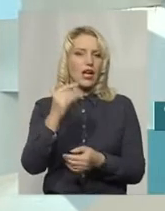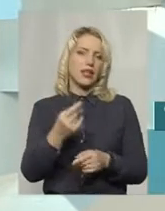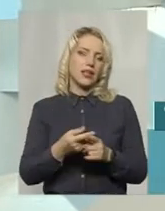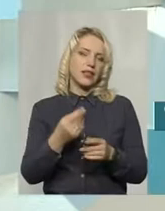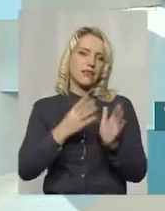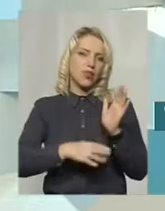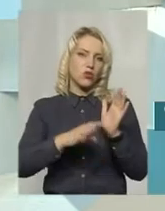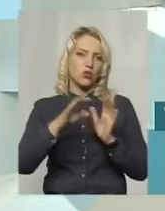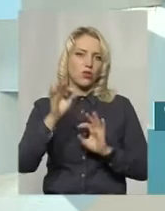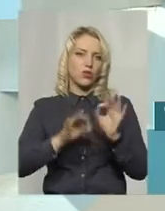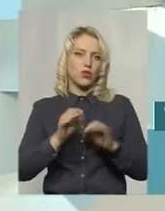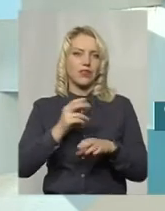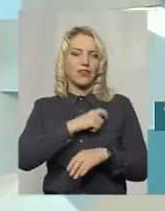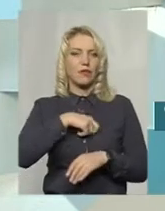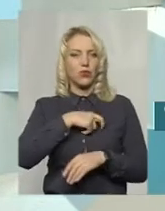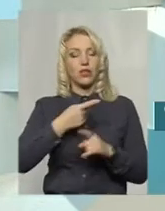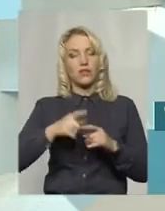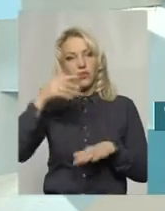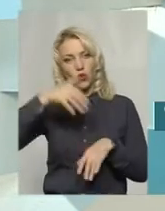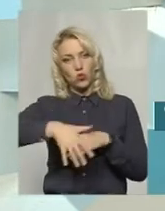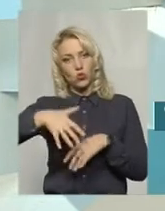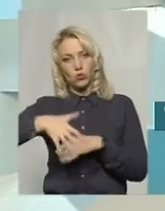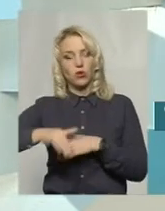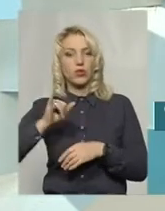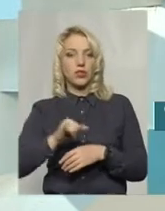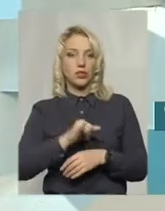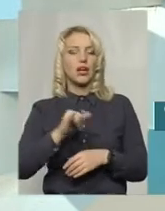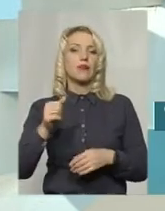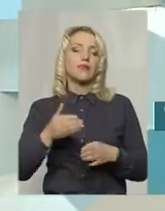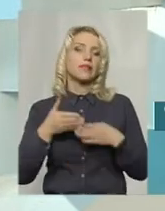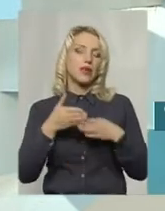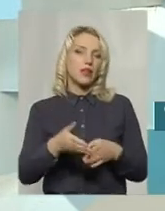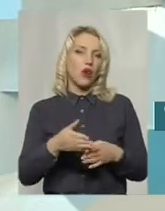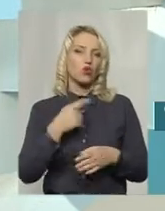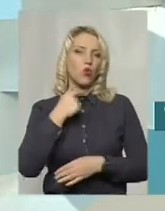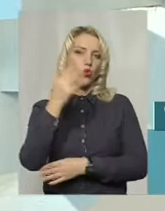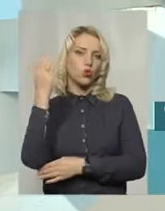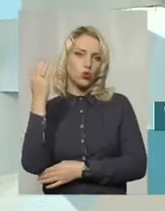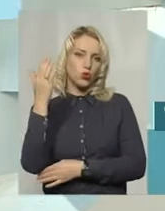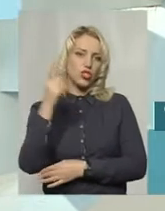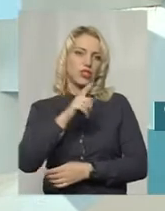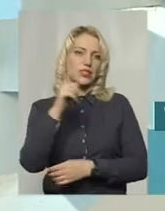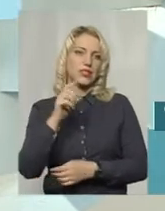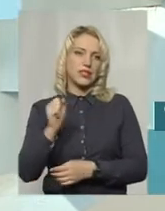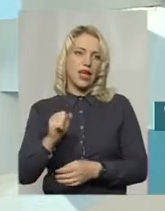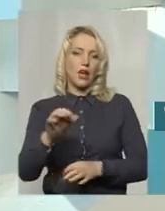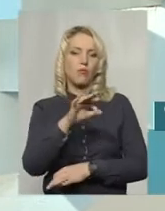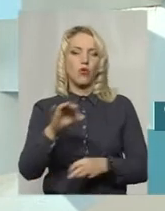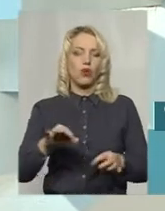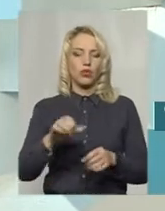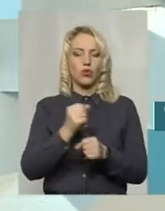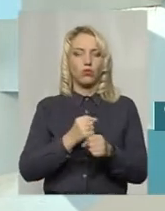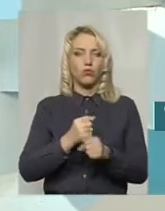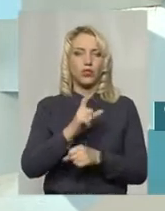% депутатів це розуміють і сприяють, голосуючи за проектні роботи,